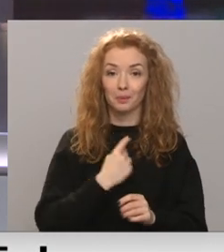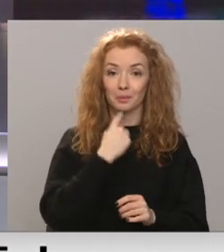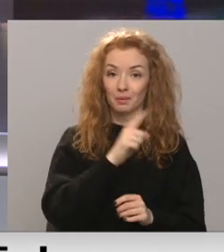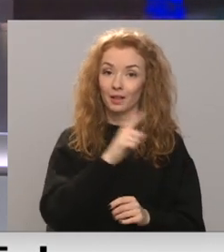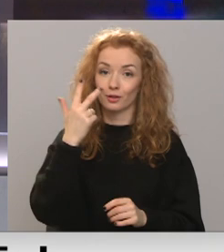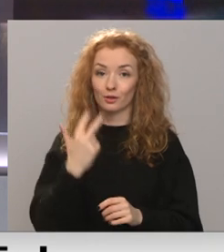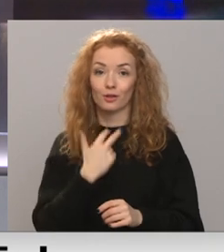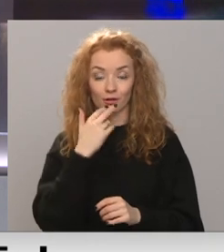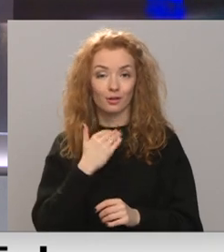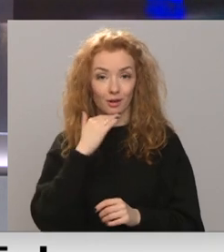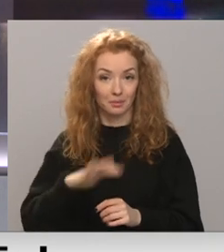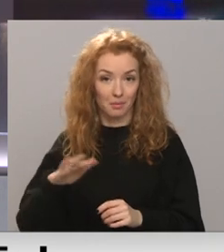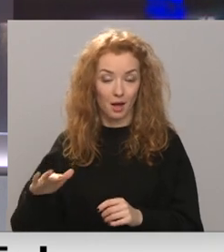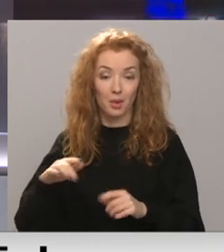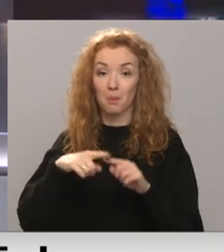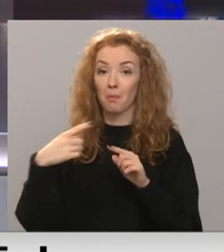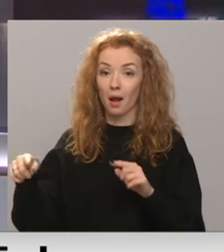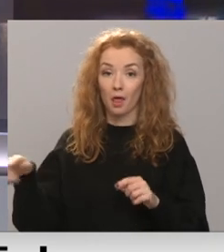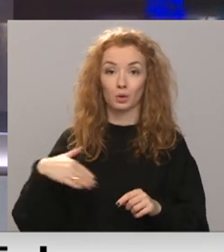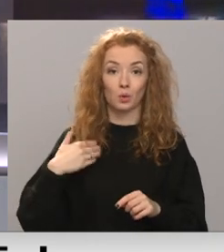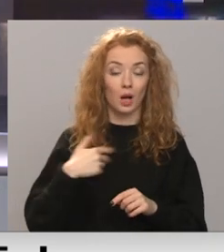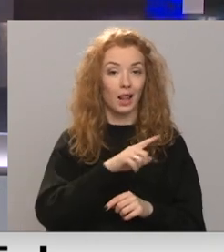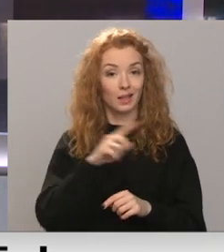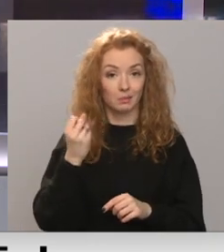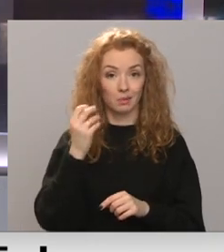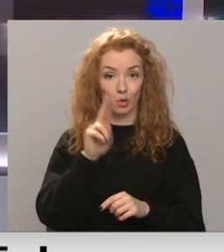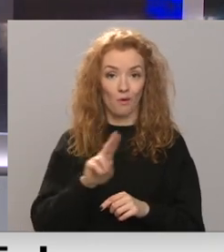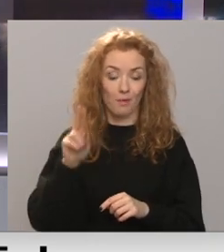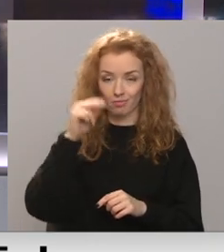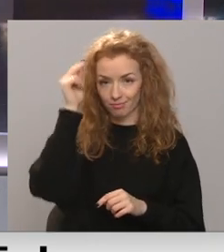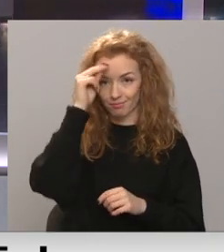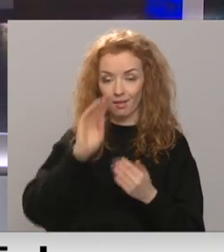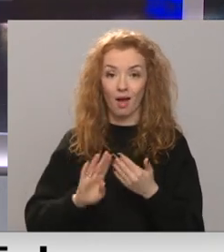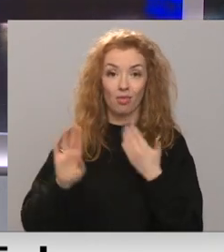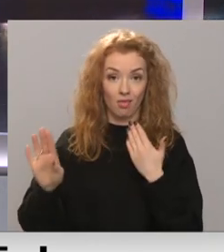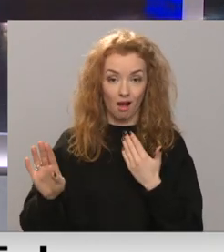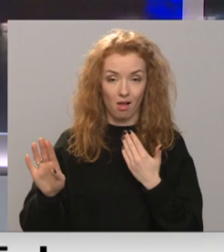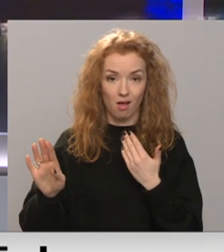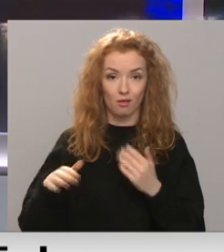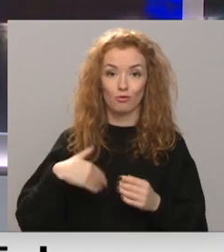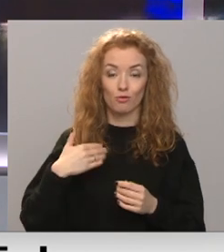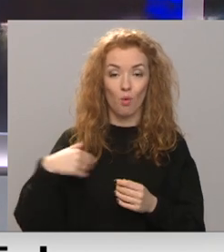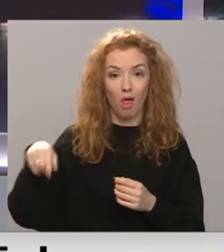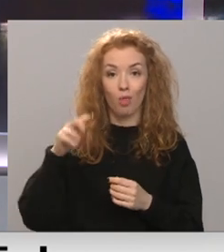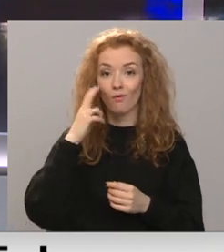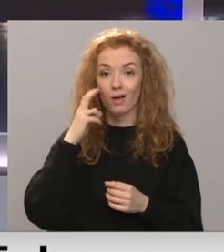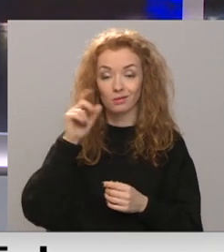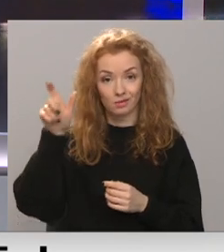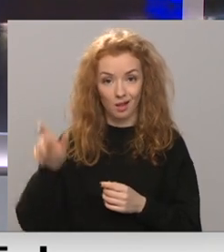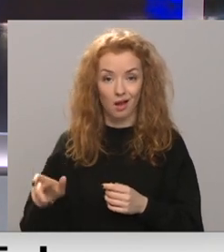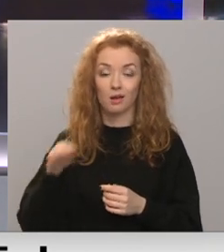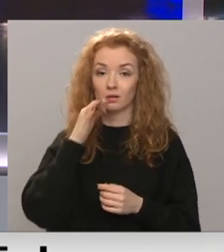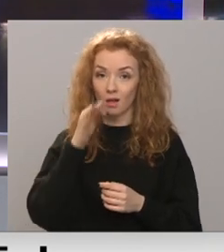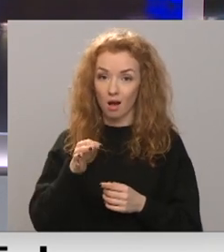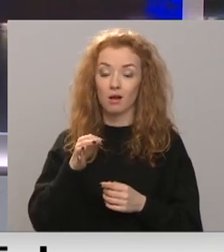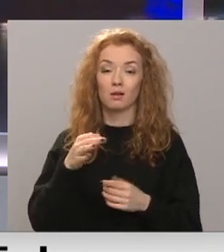trešo klašu audzēkņu pārējai skolēne līdz 15. novembrim mācīsies attālināti. Uzrunāties skolēnu vecāki, lākoties pauž